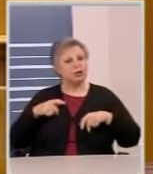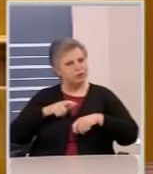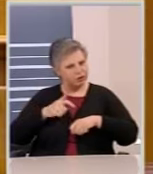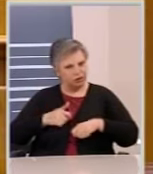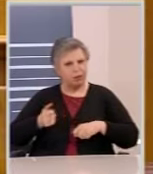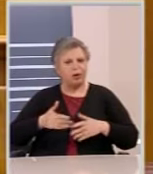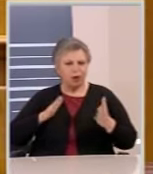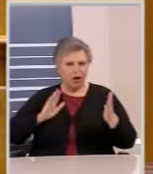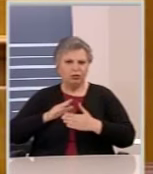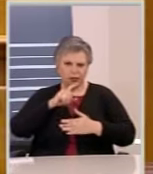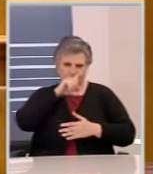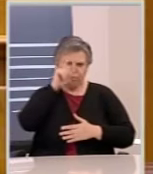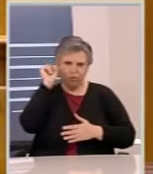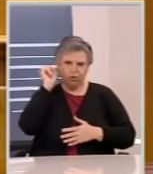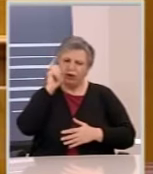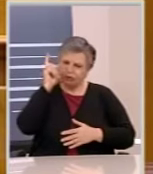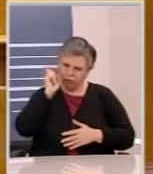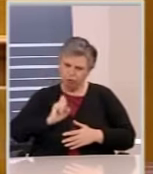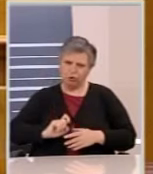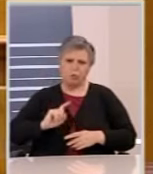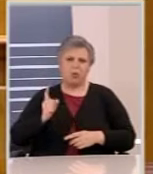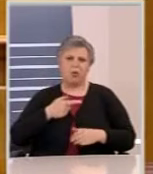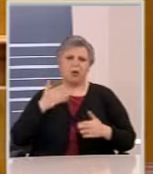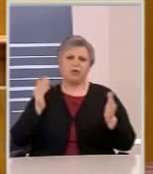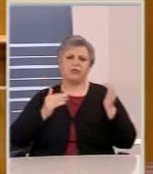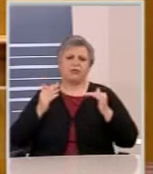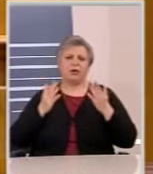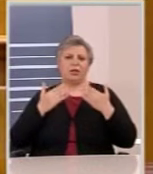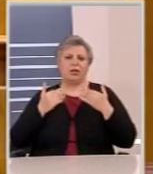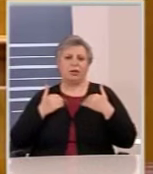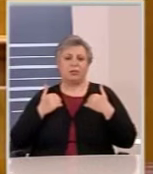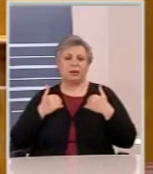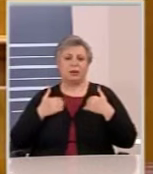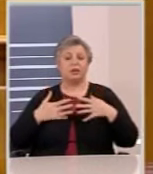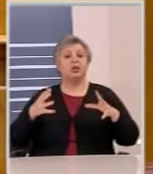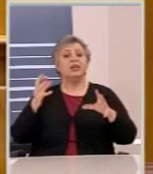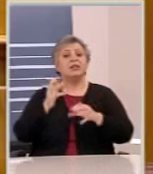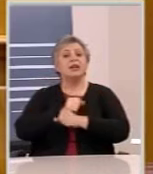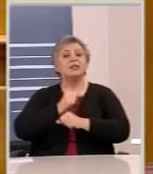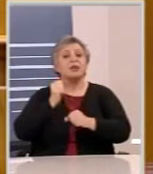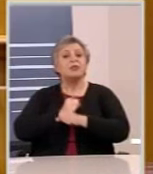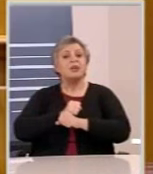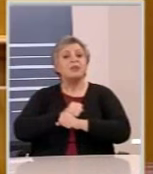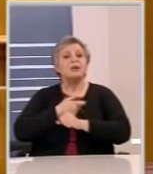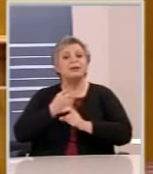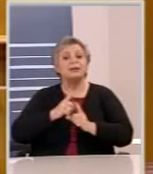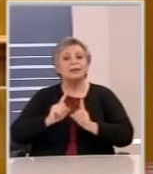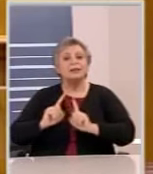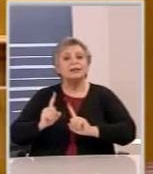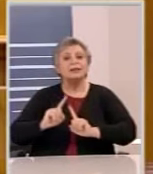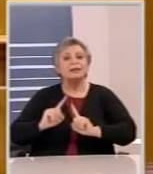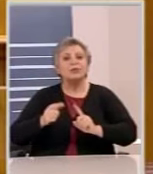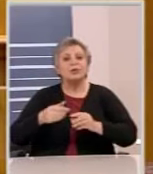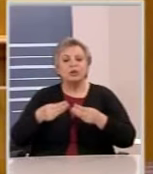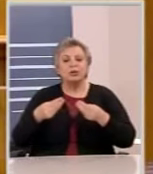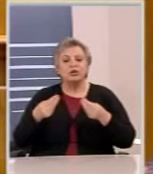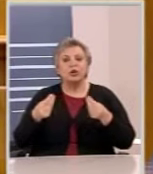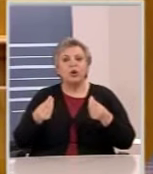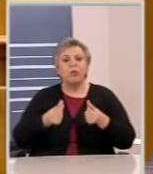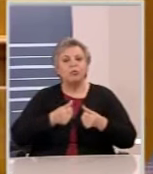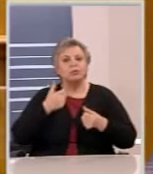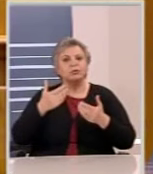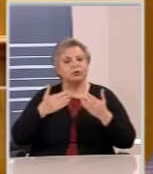μεγάλες, δεν υπάρχει αφιβολία, καταφέρει να φέρει μια συμφωνία που για πρώτη φορά δίνει διέξοδο και